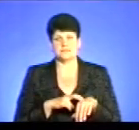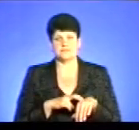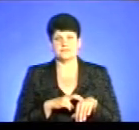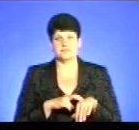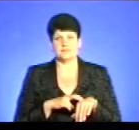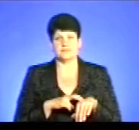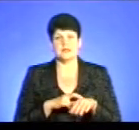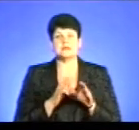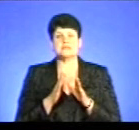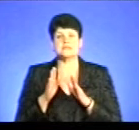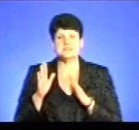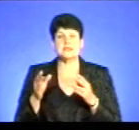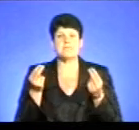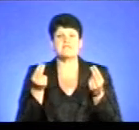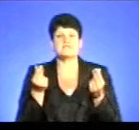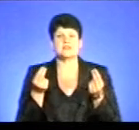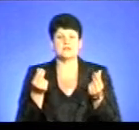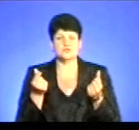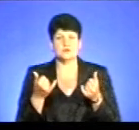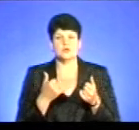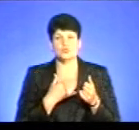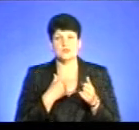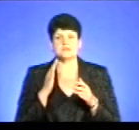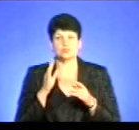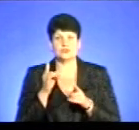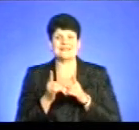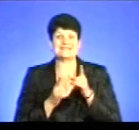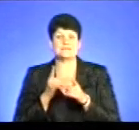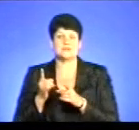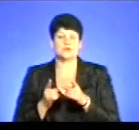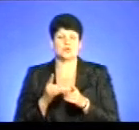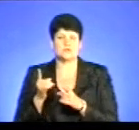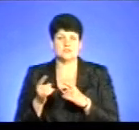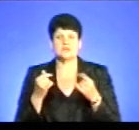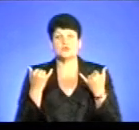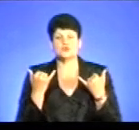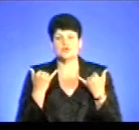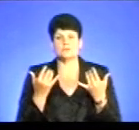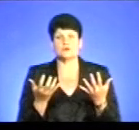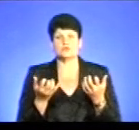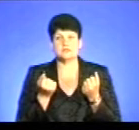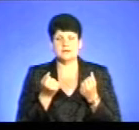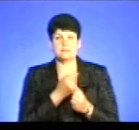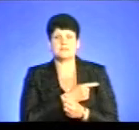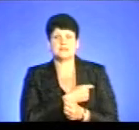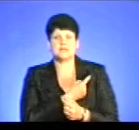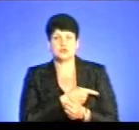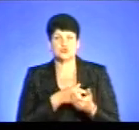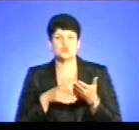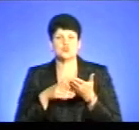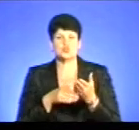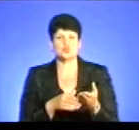Система фінансування в нас буде змінюватися. І сьогодні ми отримуємо медичну субвенцію